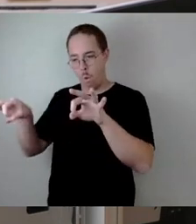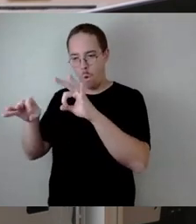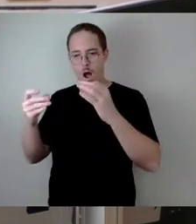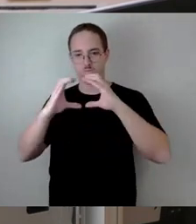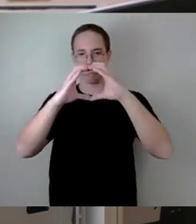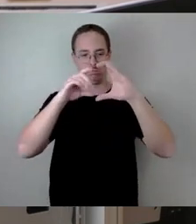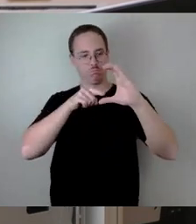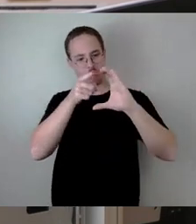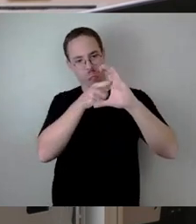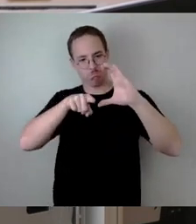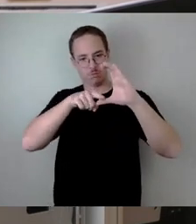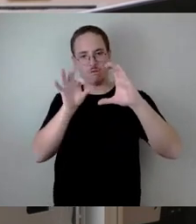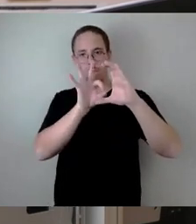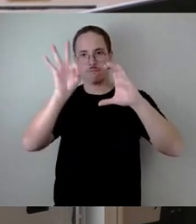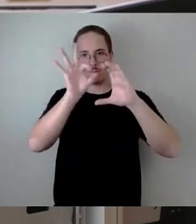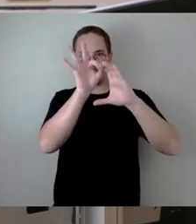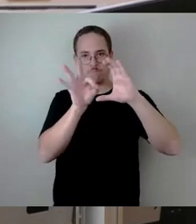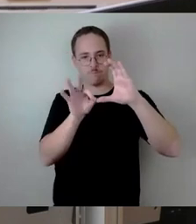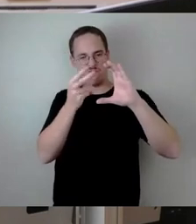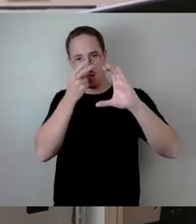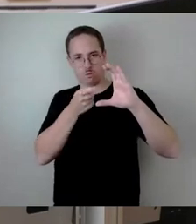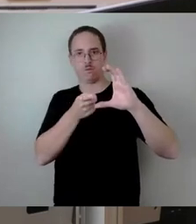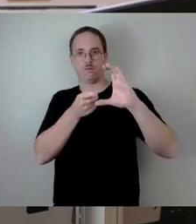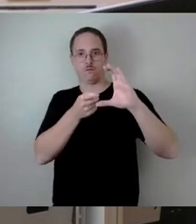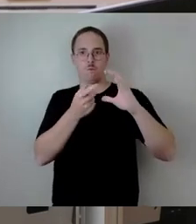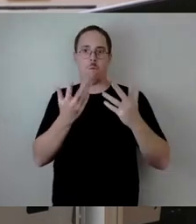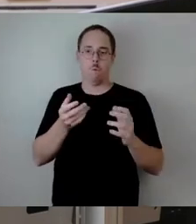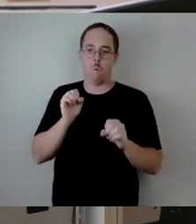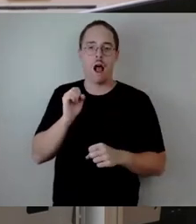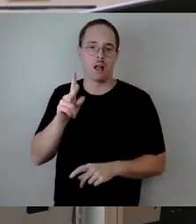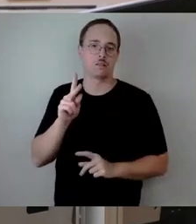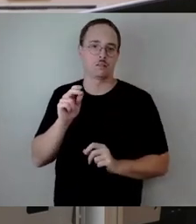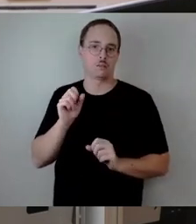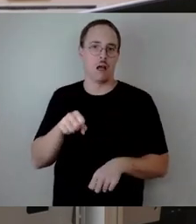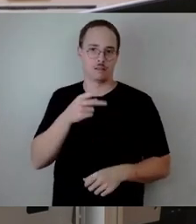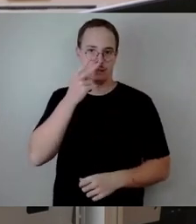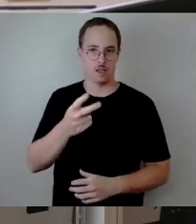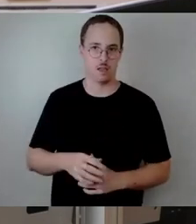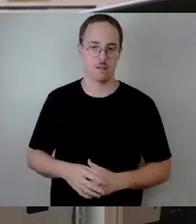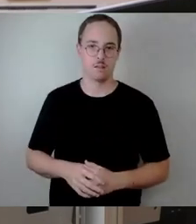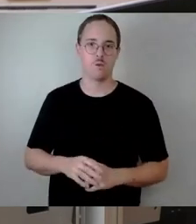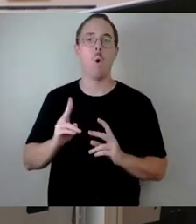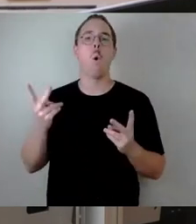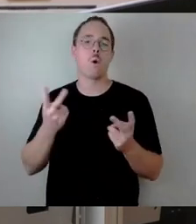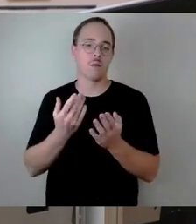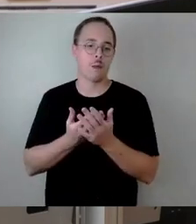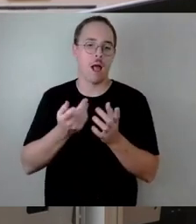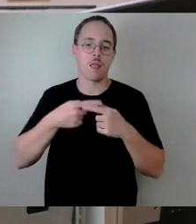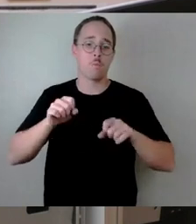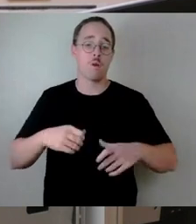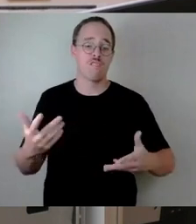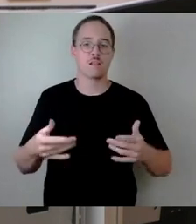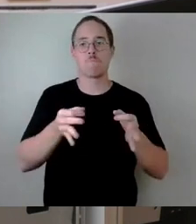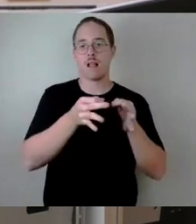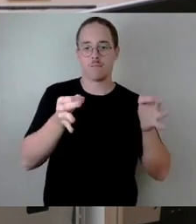Oder man kann es auch messtest technisch machen, aber auf Grundlage dieses vielen Eisens in dieser Brücke würde man